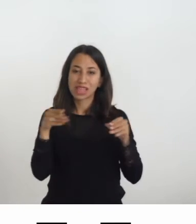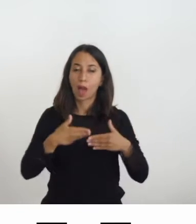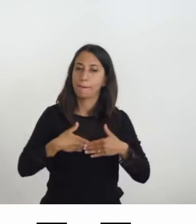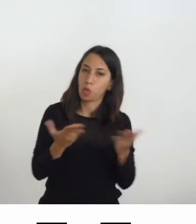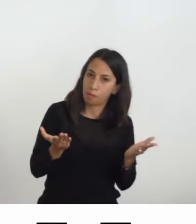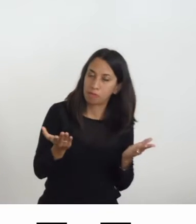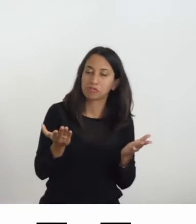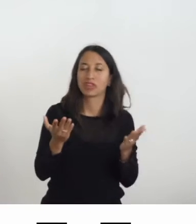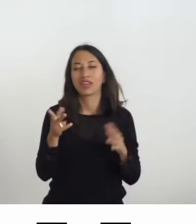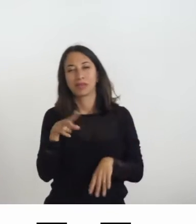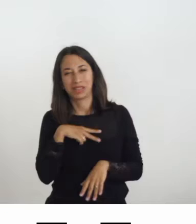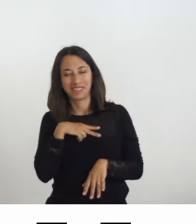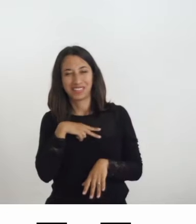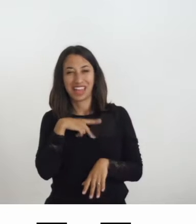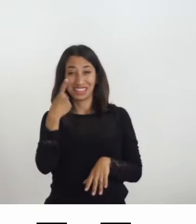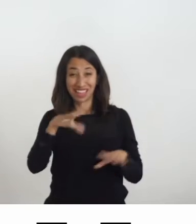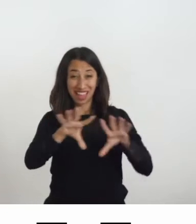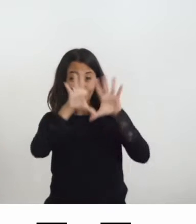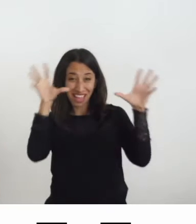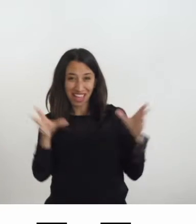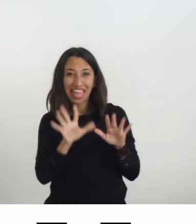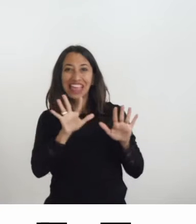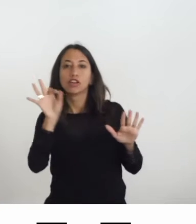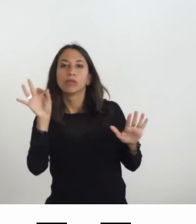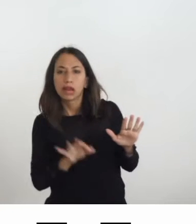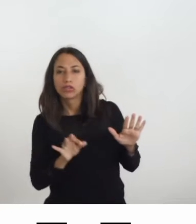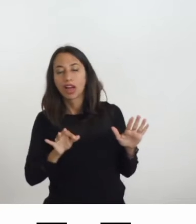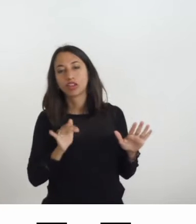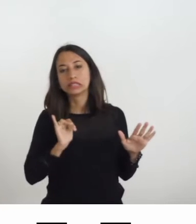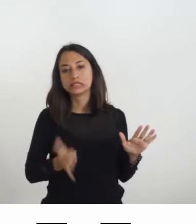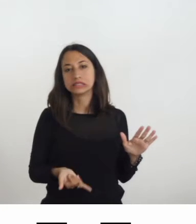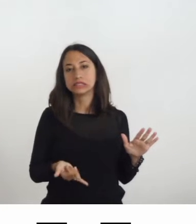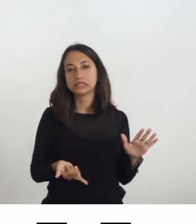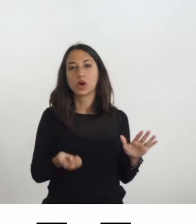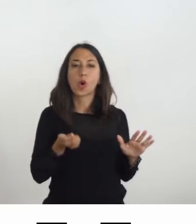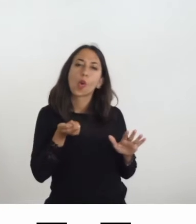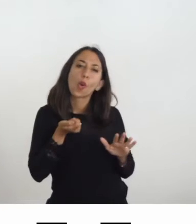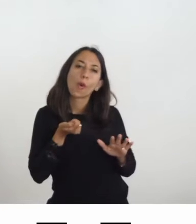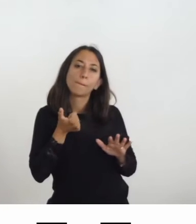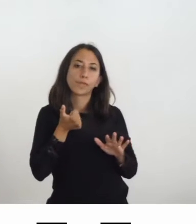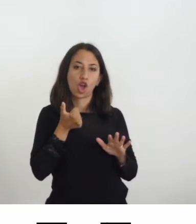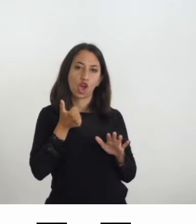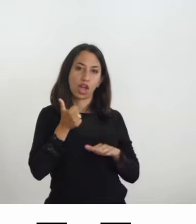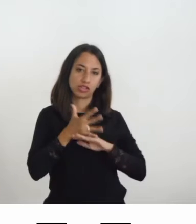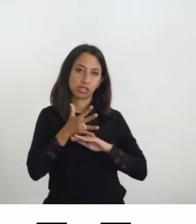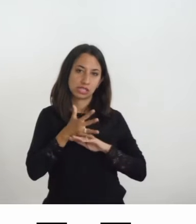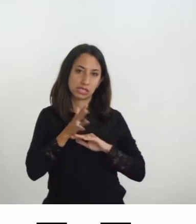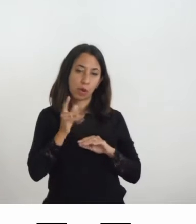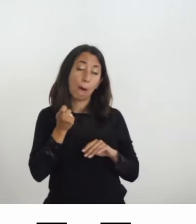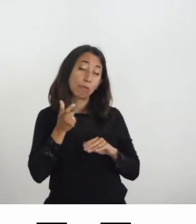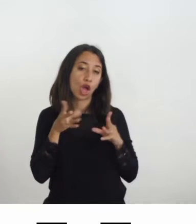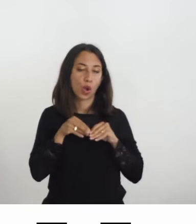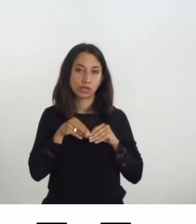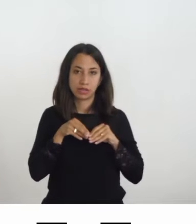privati, di questi insomma solo il 10% risulta essere con qualche forma di accessibilità, qualche forma.